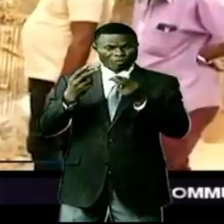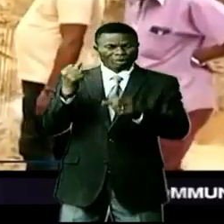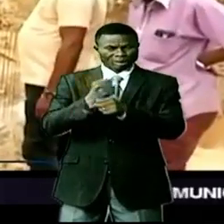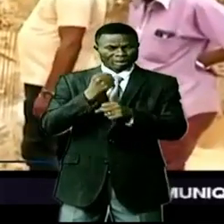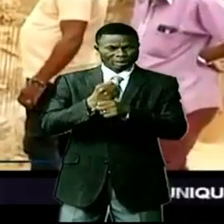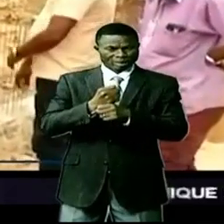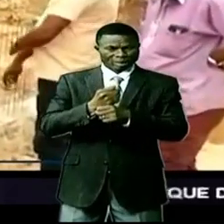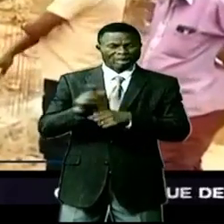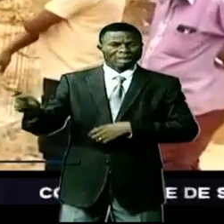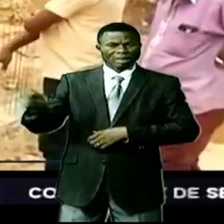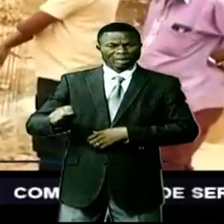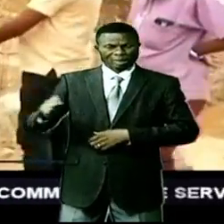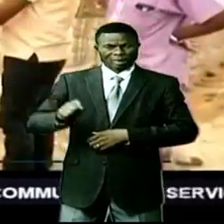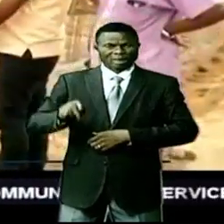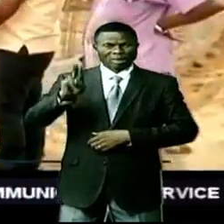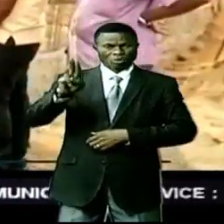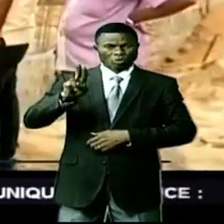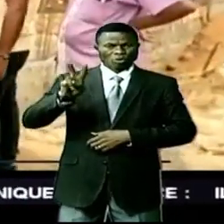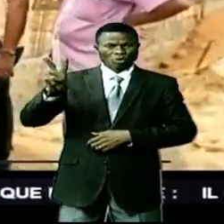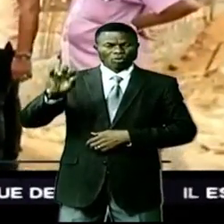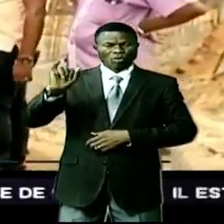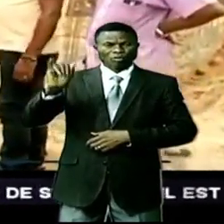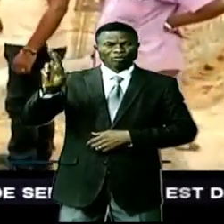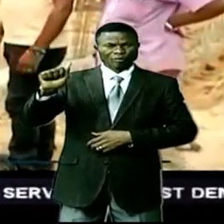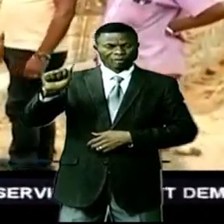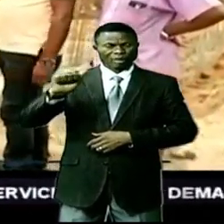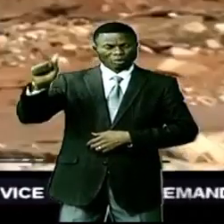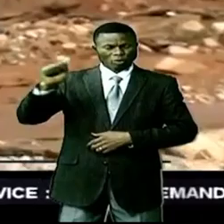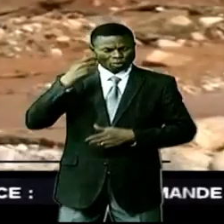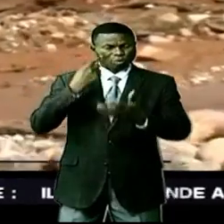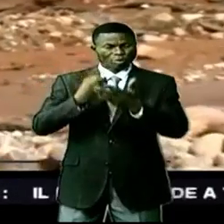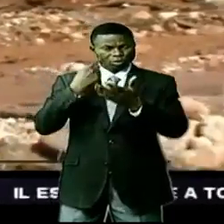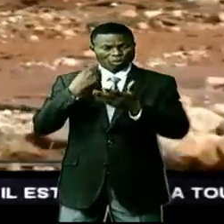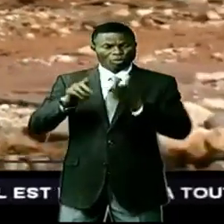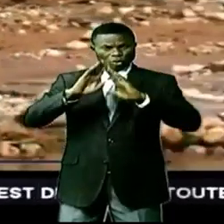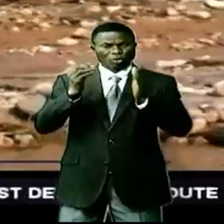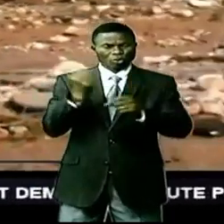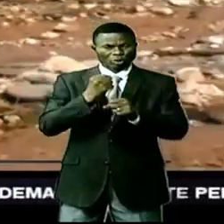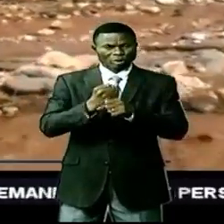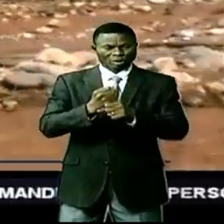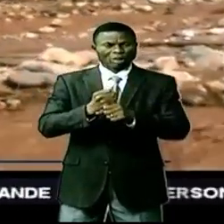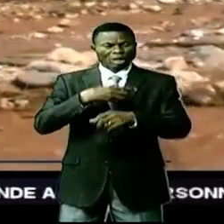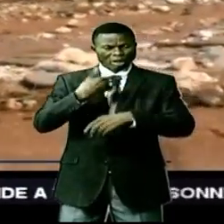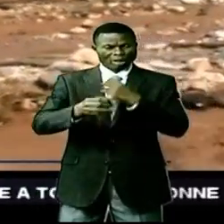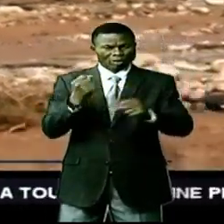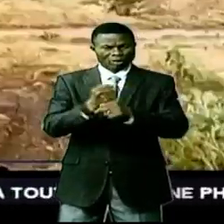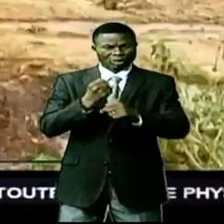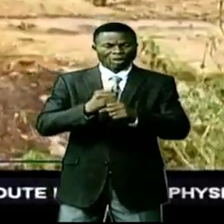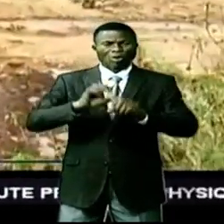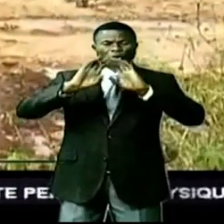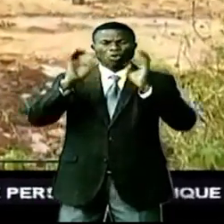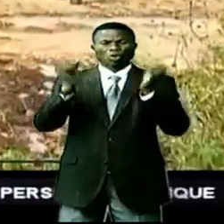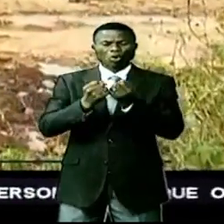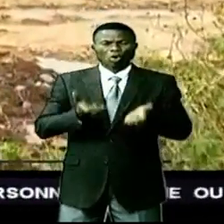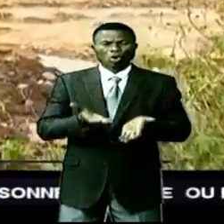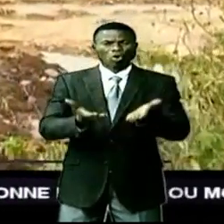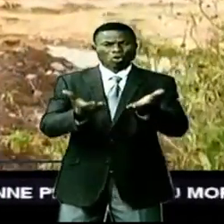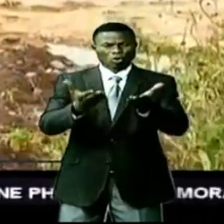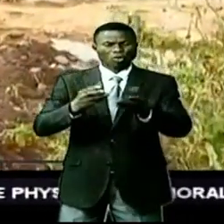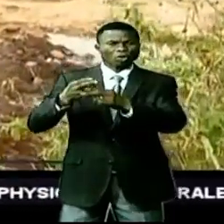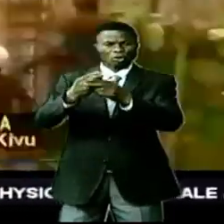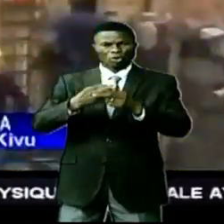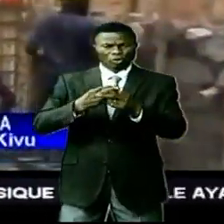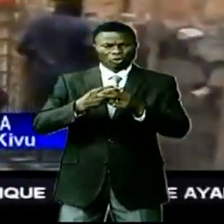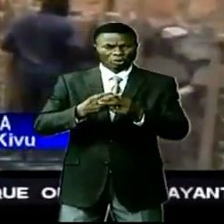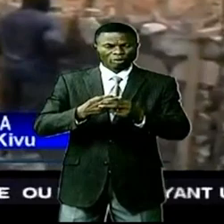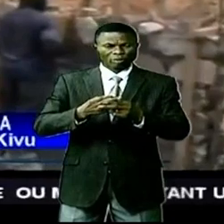travaux dans les territoires d'Ouvira et Fizi, fait lui-même le constat, tous ces travaux en cours d'exécution par l'Office des routes sous la mission de contrôle